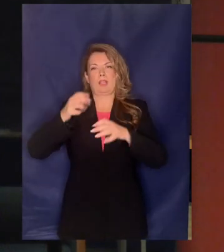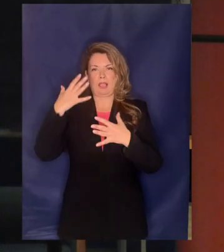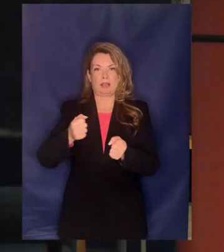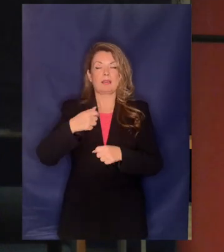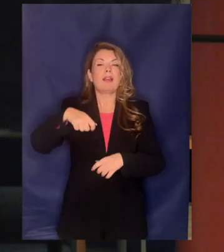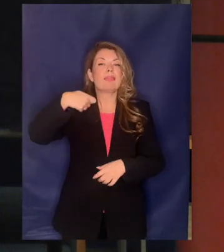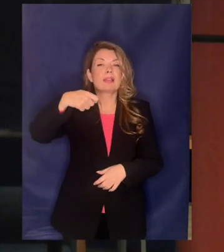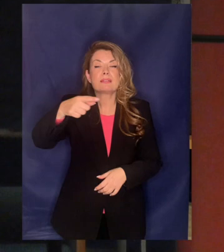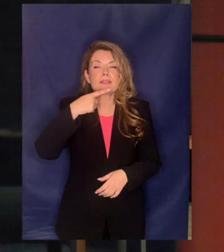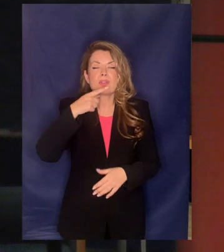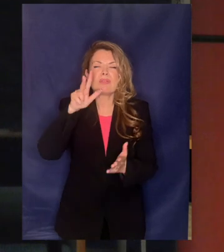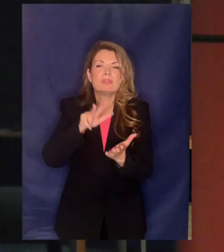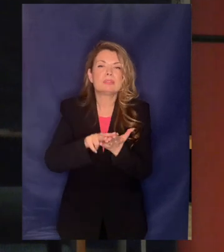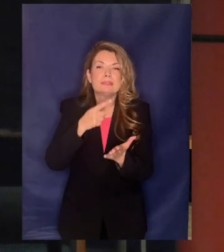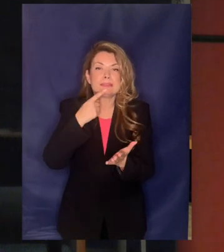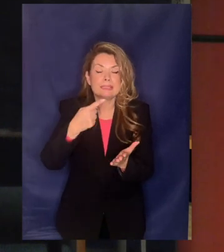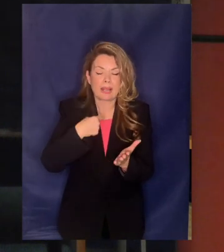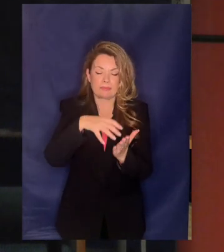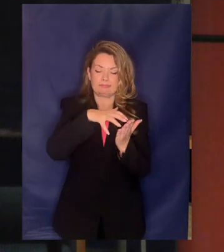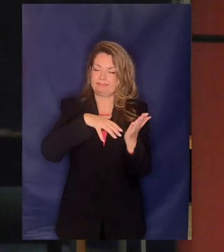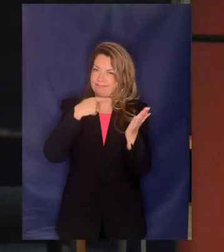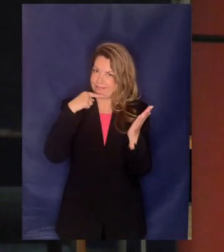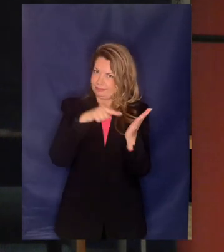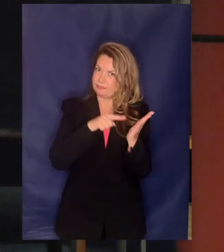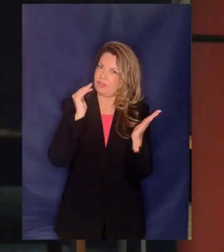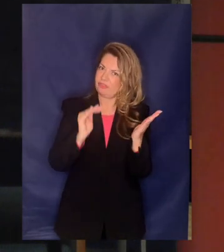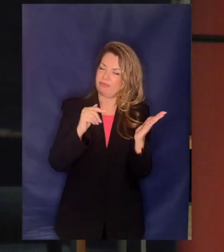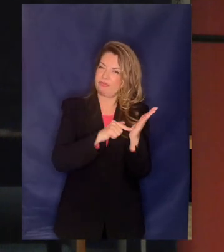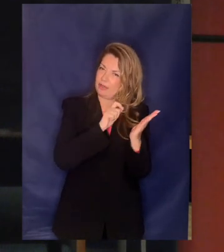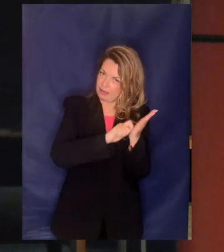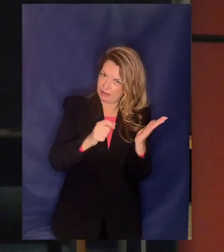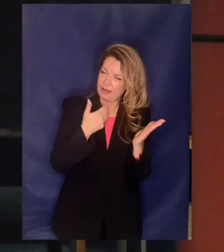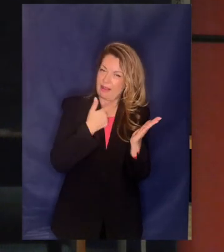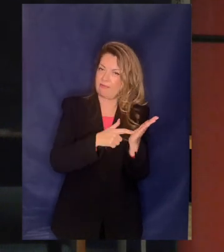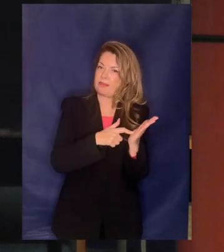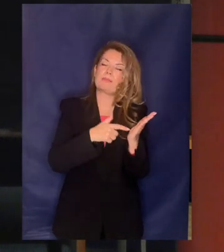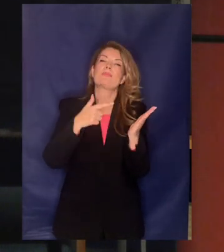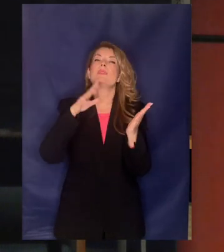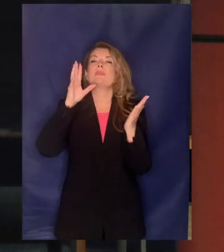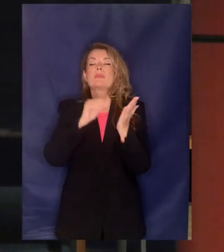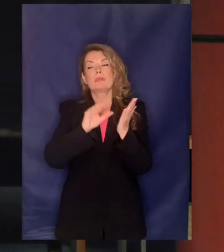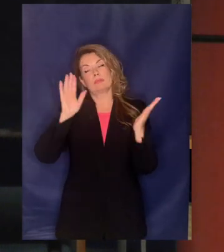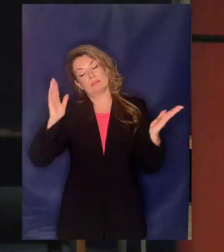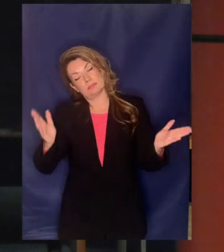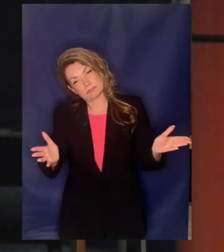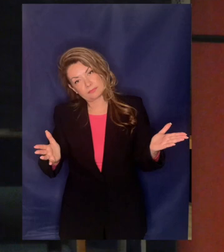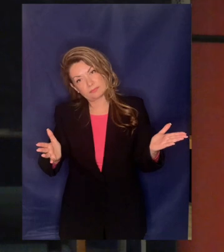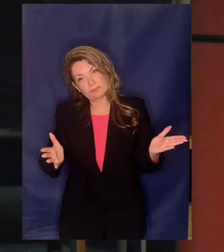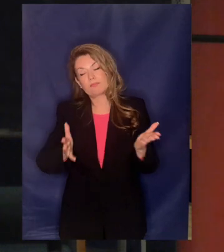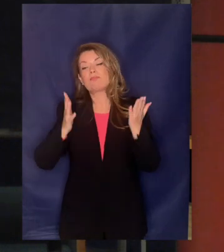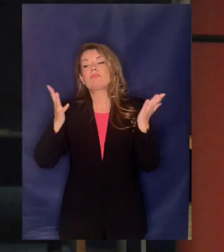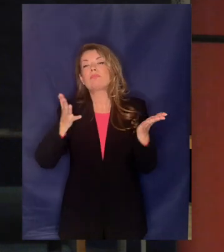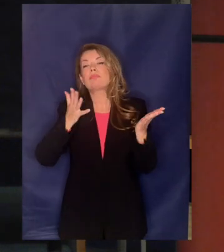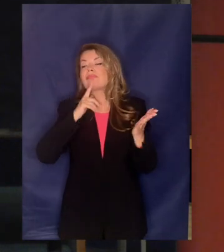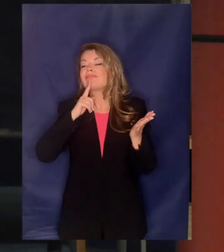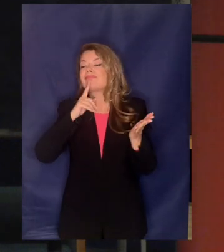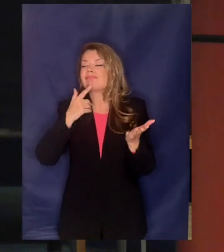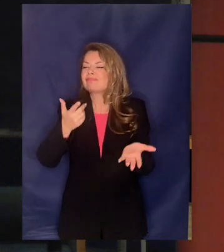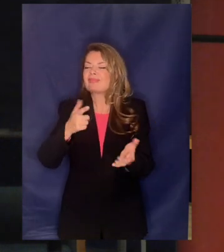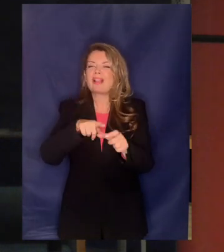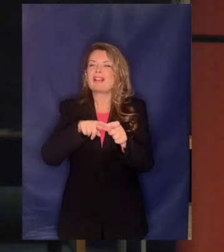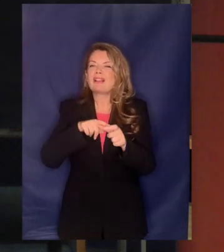δικαστήριο το δικαστήριο λέει το εξής ότι άλλωστε λέει η μεταβίβαση